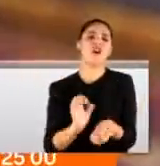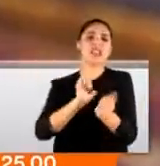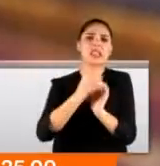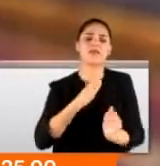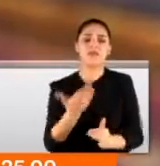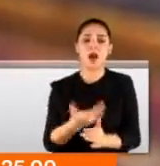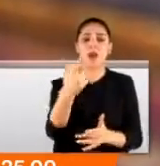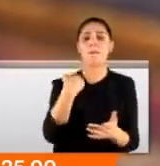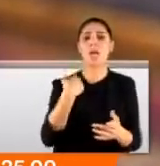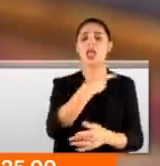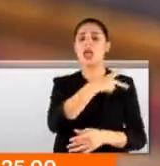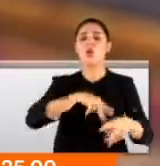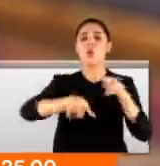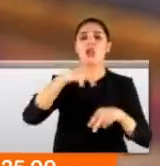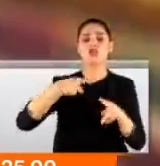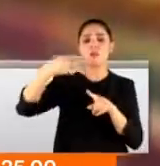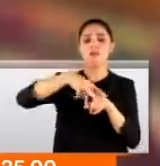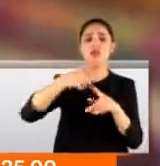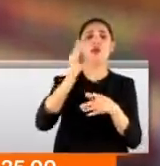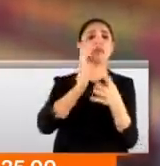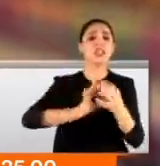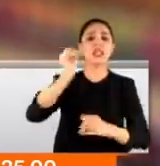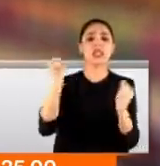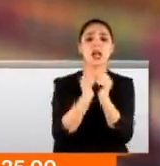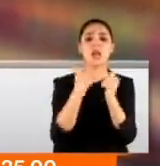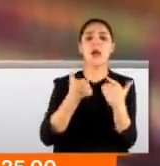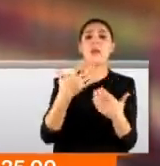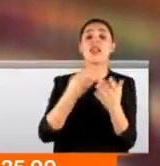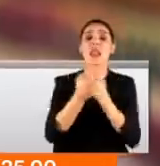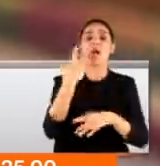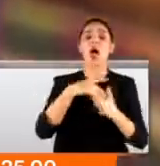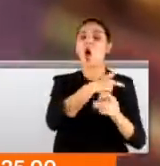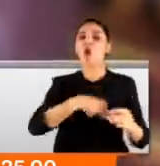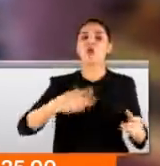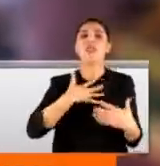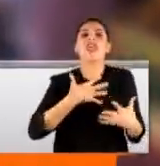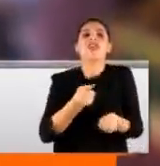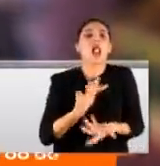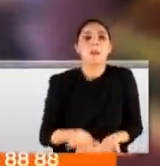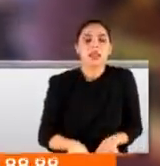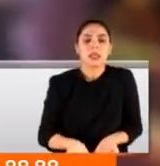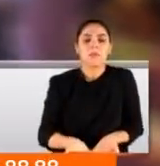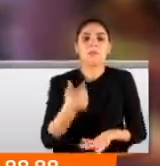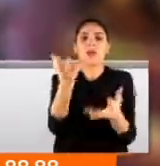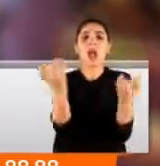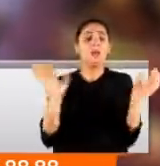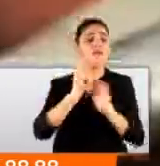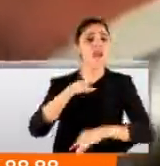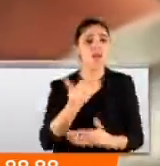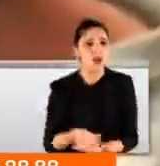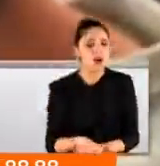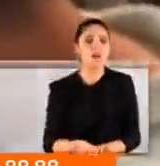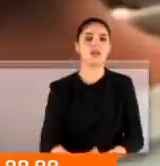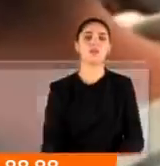Toplu taşımı kullanıyorum. İnsanlar tıklım tıklım. Ben sabah nefes alamadım otobüste. Balık'tı. Evet. Toplu taşımada nefes alınmıyor.